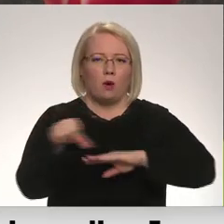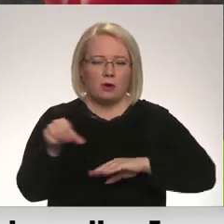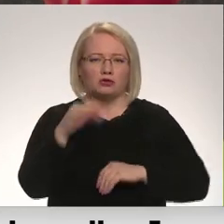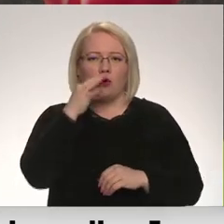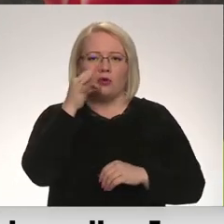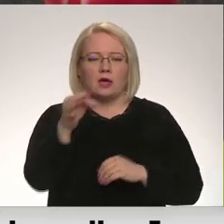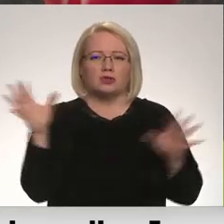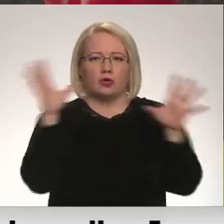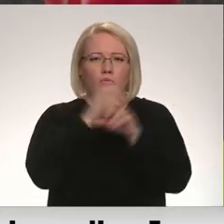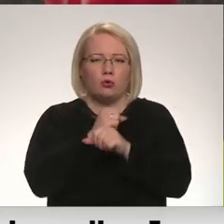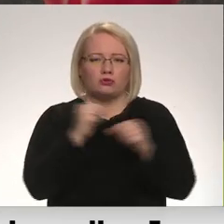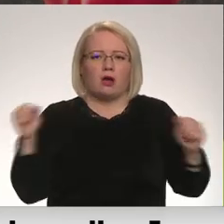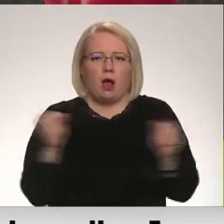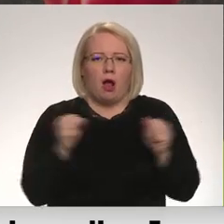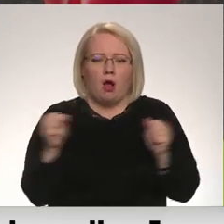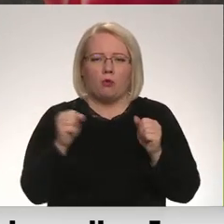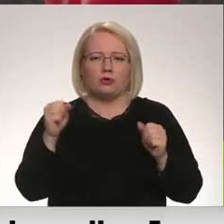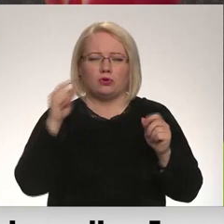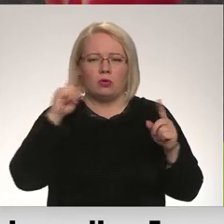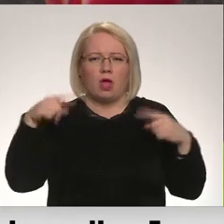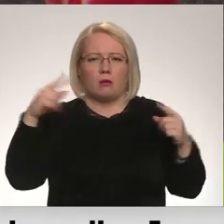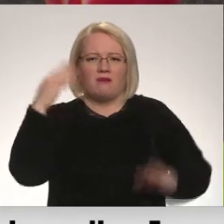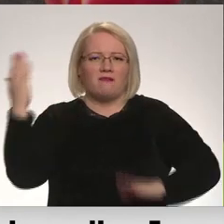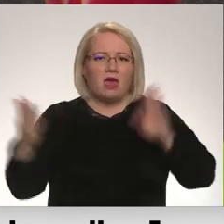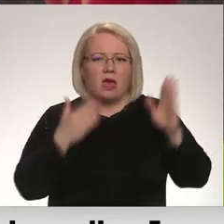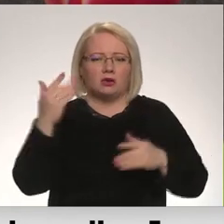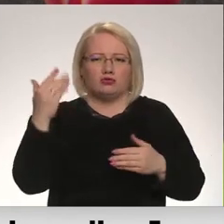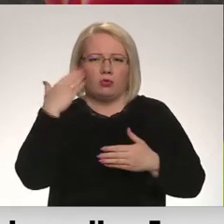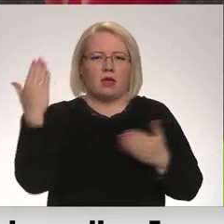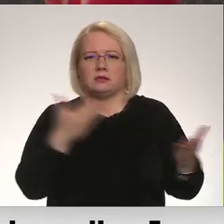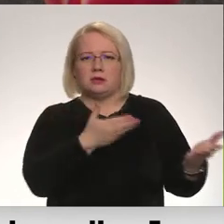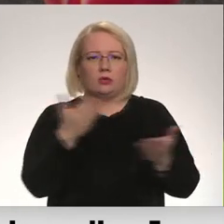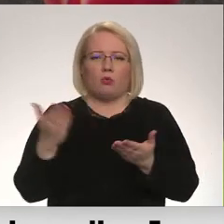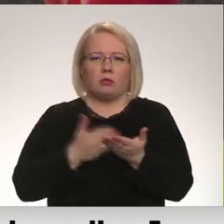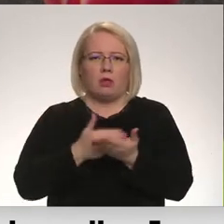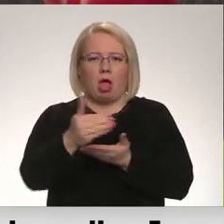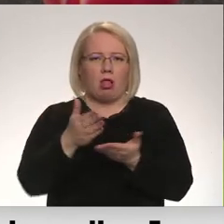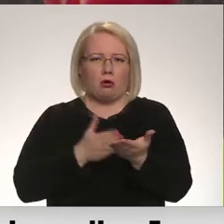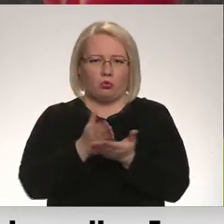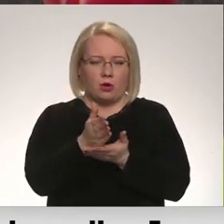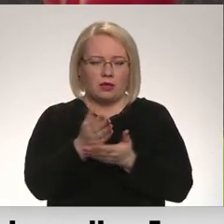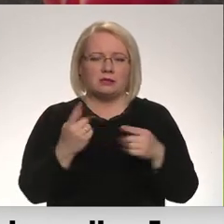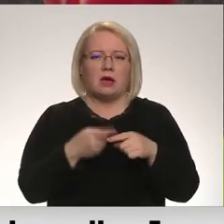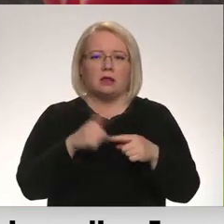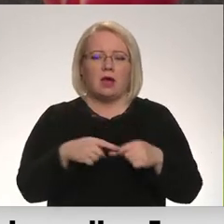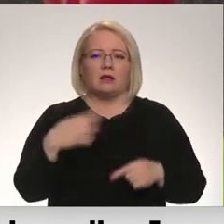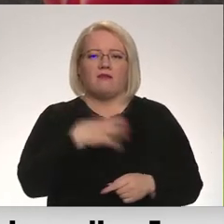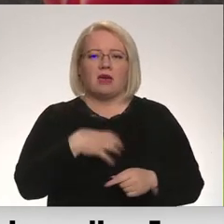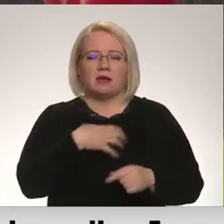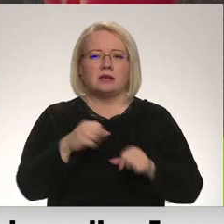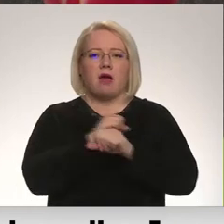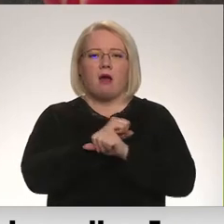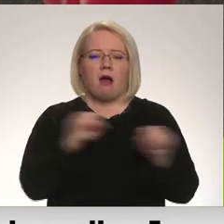tumši, ka ir augsts, ka ir nenormāls vējuši un ka viņas nezinu, kur tālāk doties. Mums aizdēja ātri